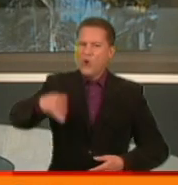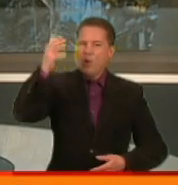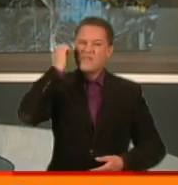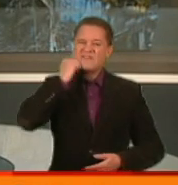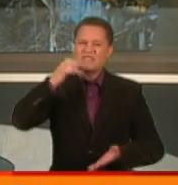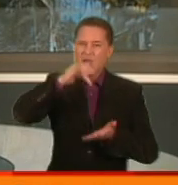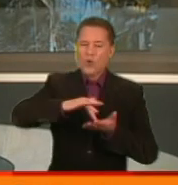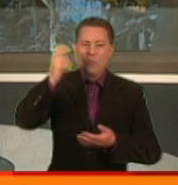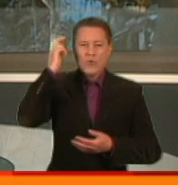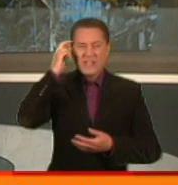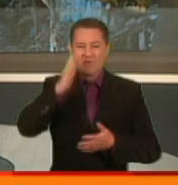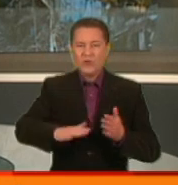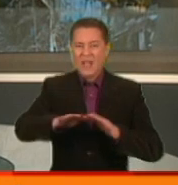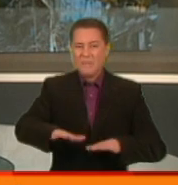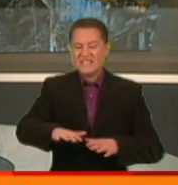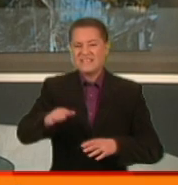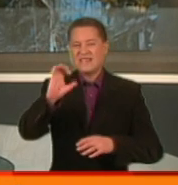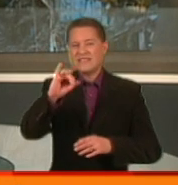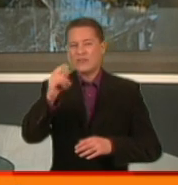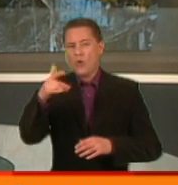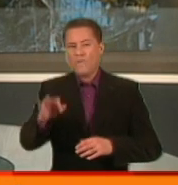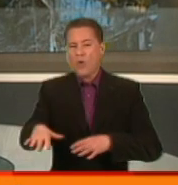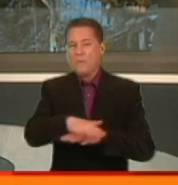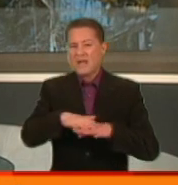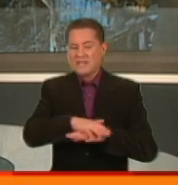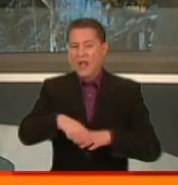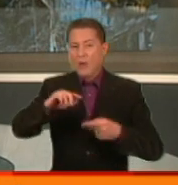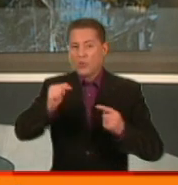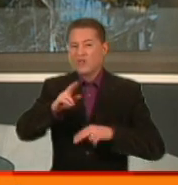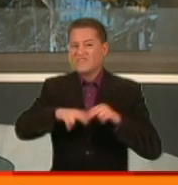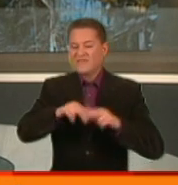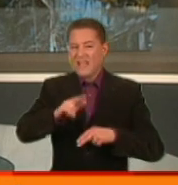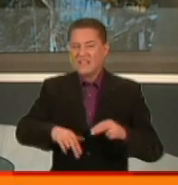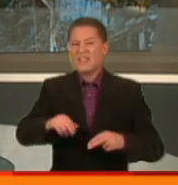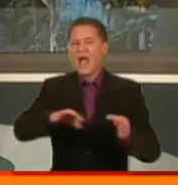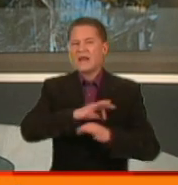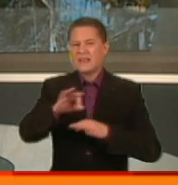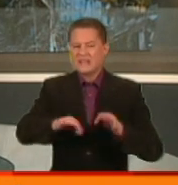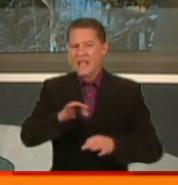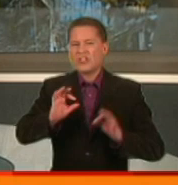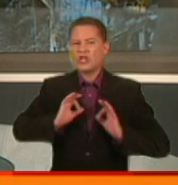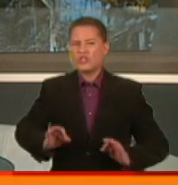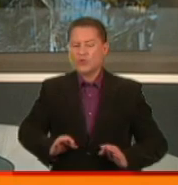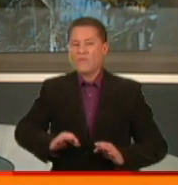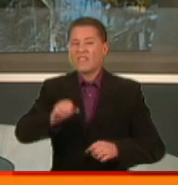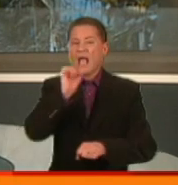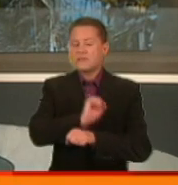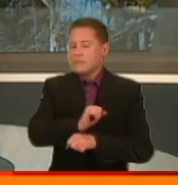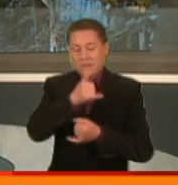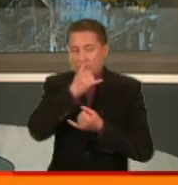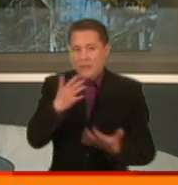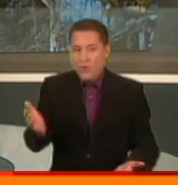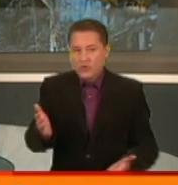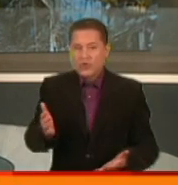Києві на місці Сінного базару, проти зведення якого мешканці, архітектори, ба навіть чиновники в мерії. Однак спинити його не